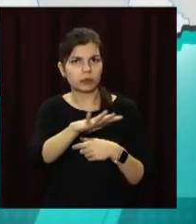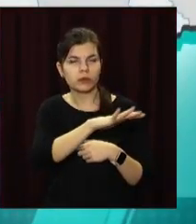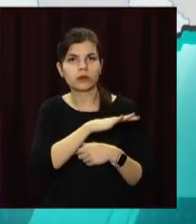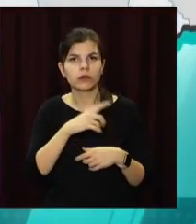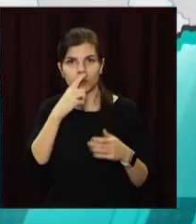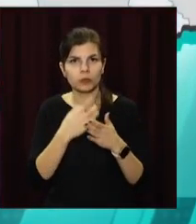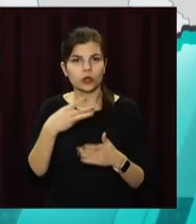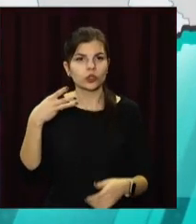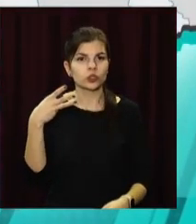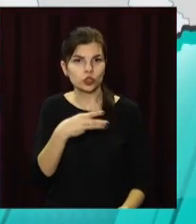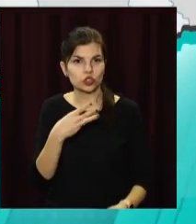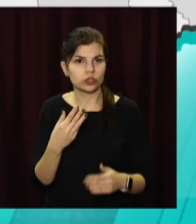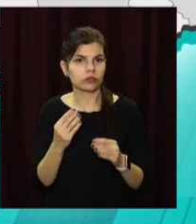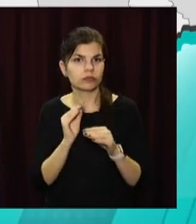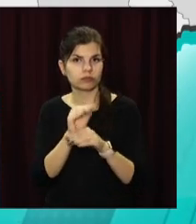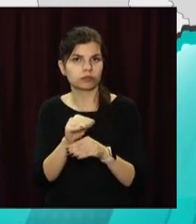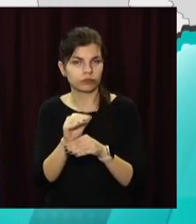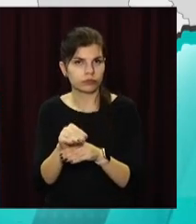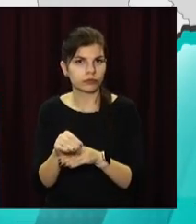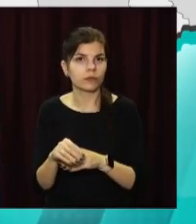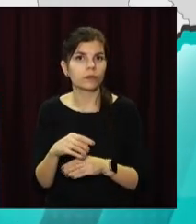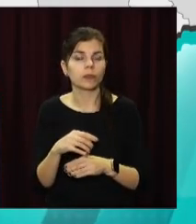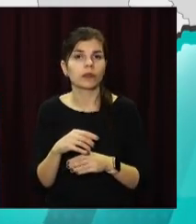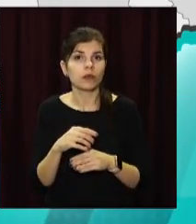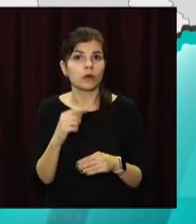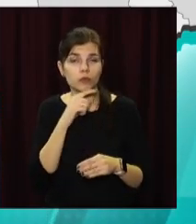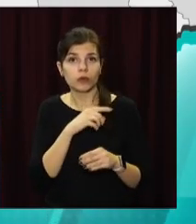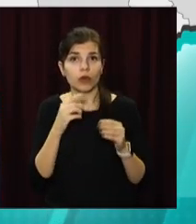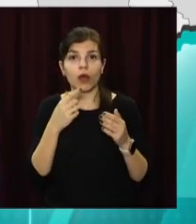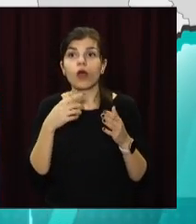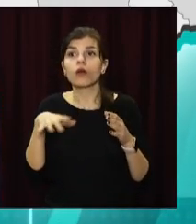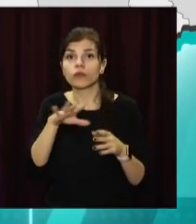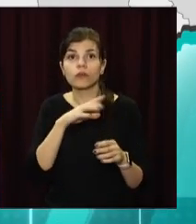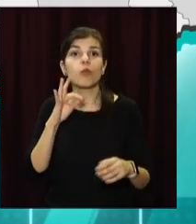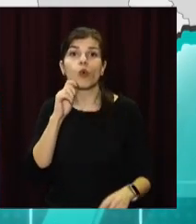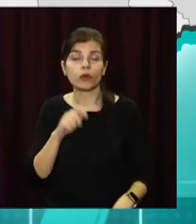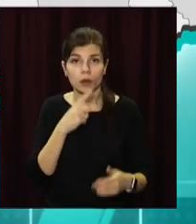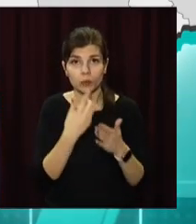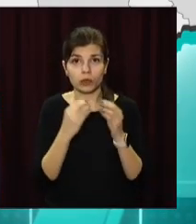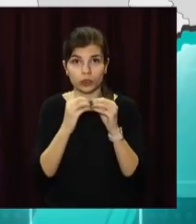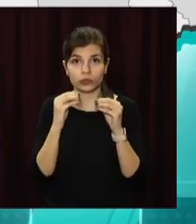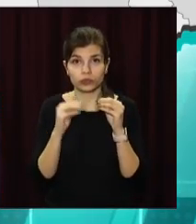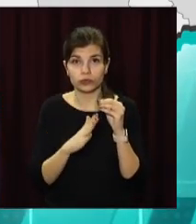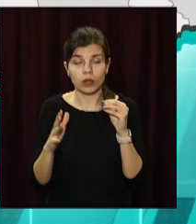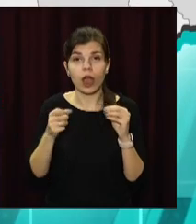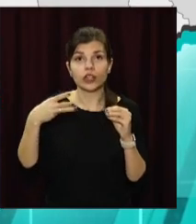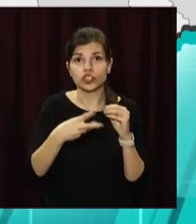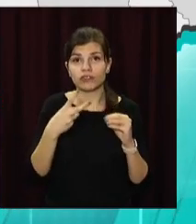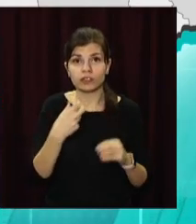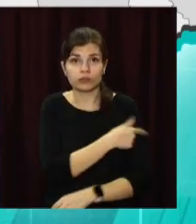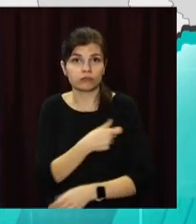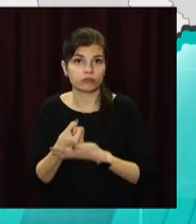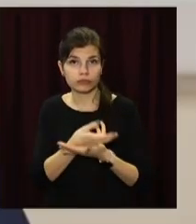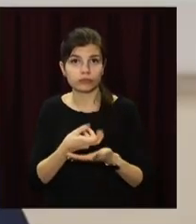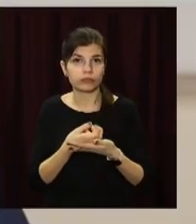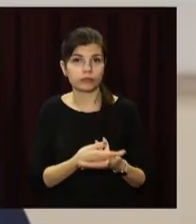добу майже три тисячі захворілих. Корону діагностували в понад 10 тисяч людей. Ушпитали більш як 3 тисячі двісті українців.